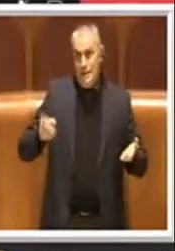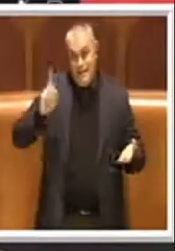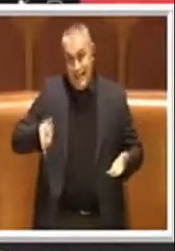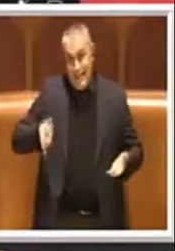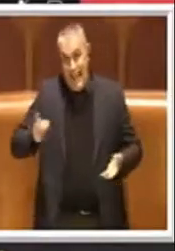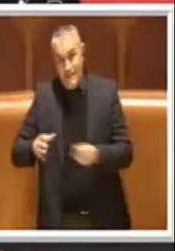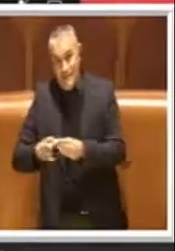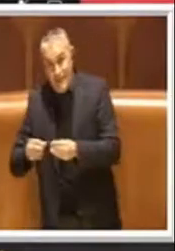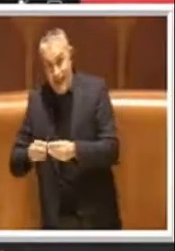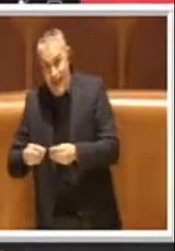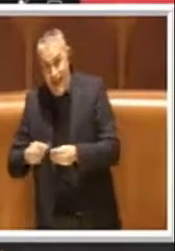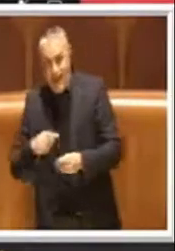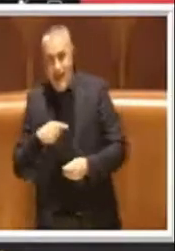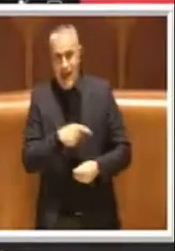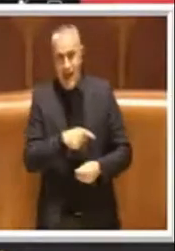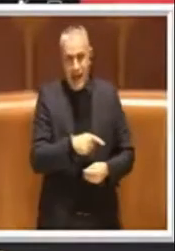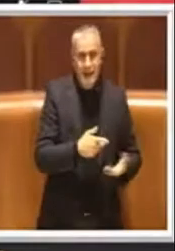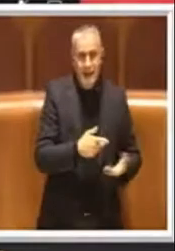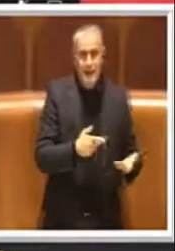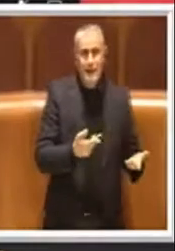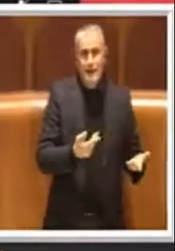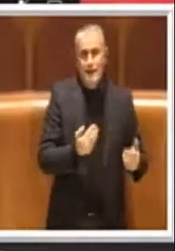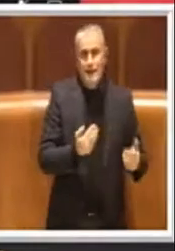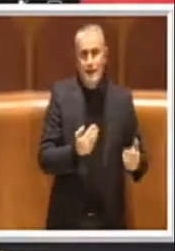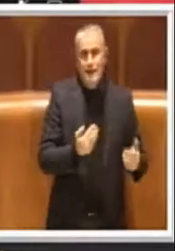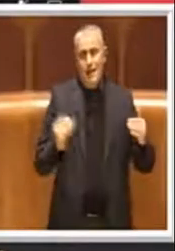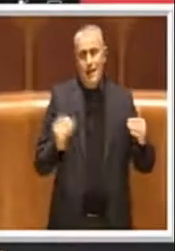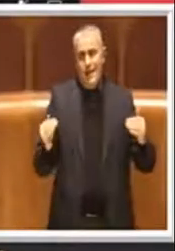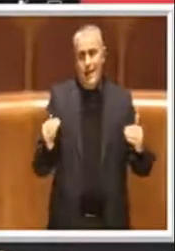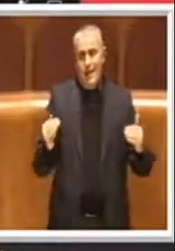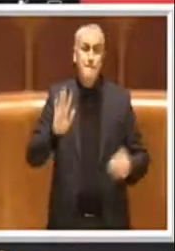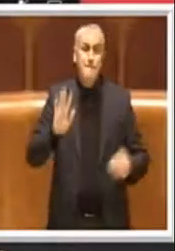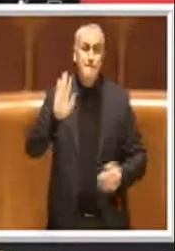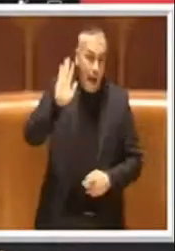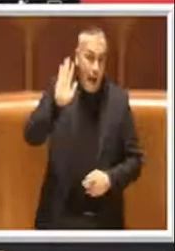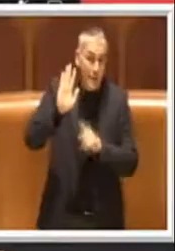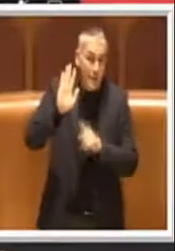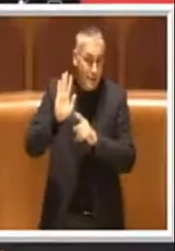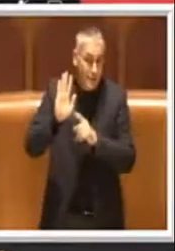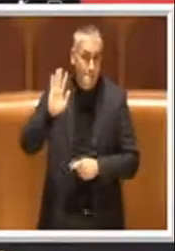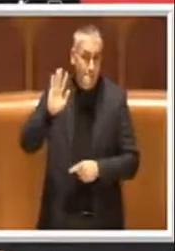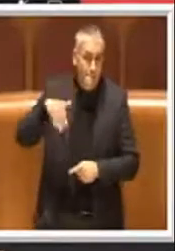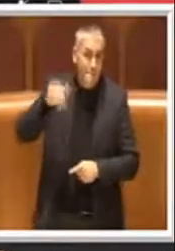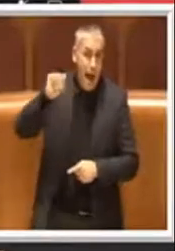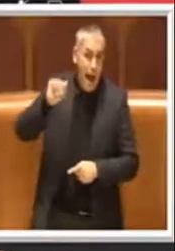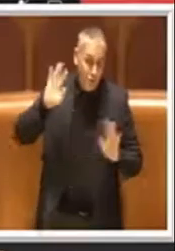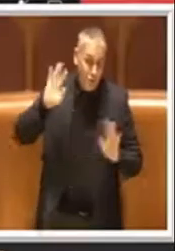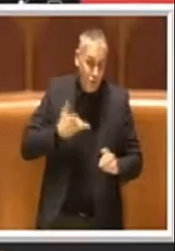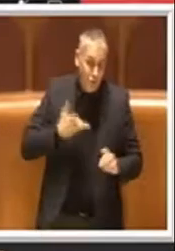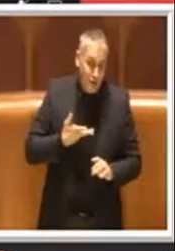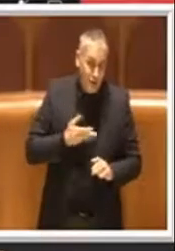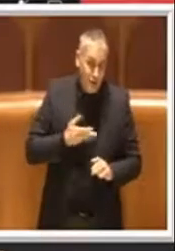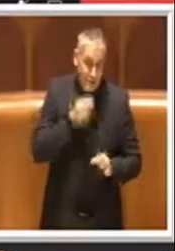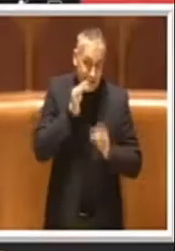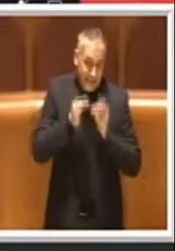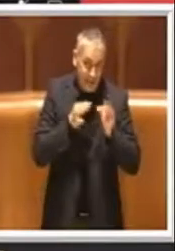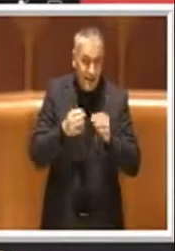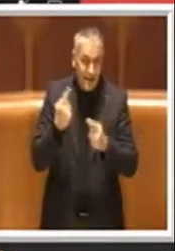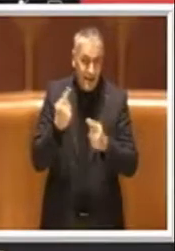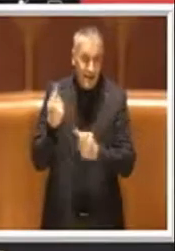ma c'è un ma, ovviamente è bene ricordarlo ogni volta, la situazione che abbiamo trovato con Atac,